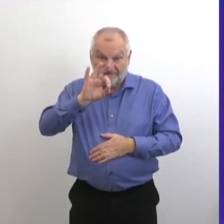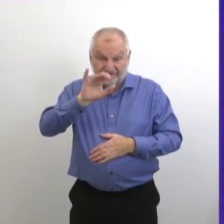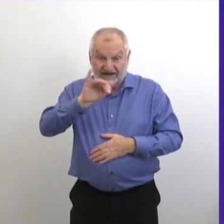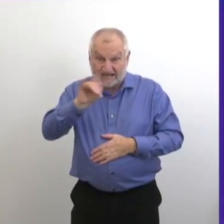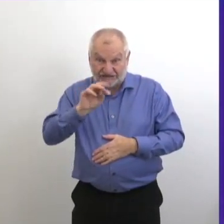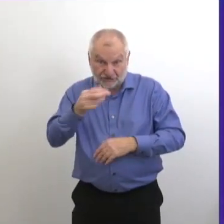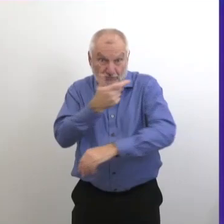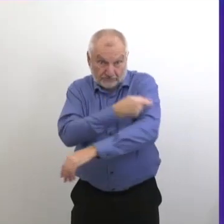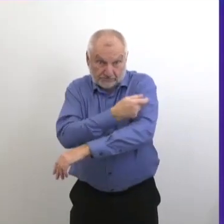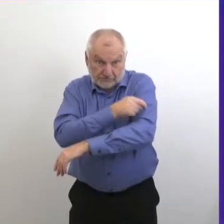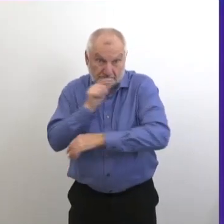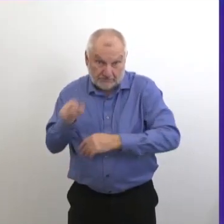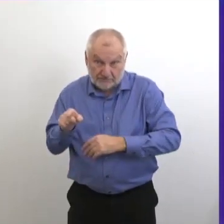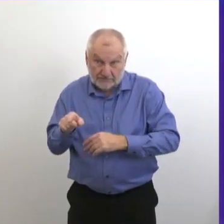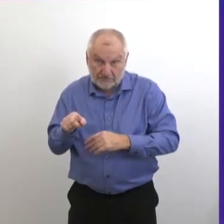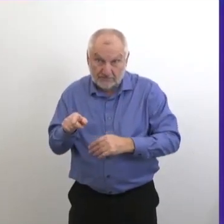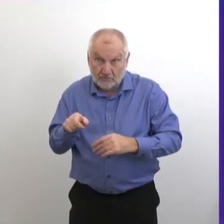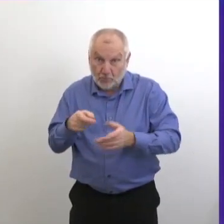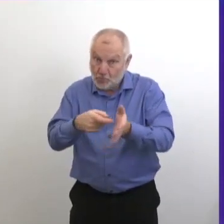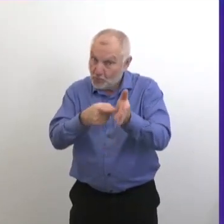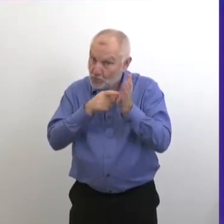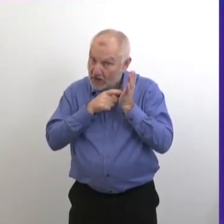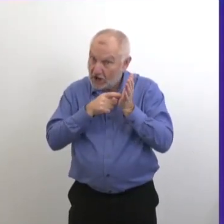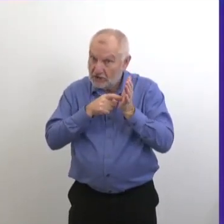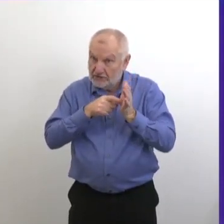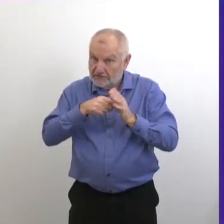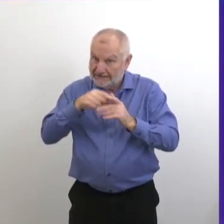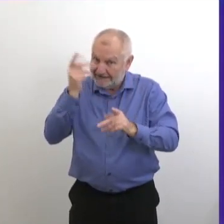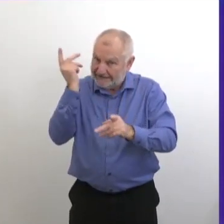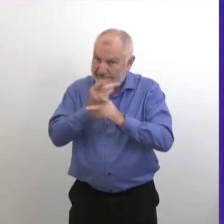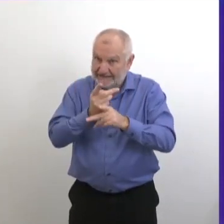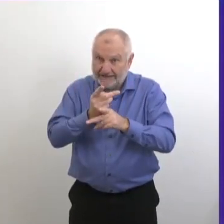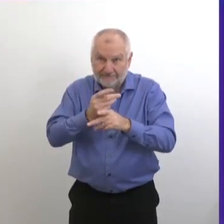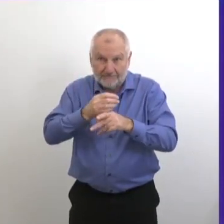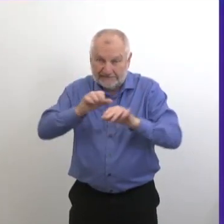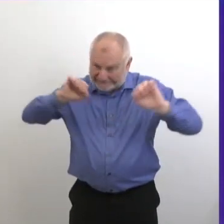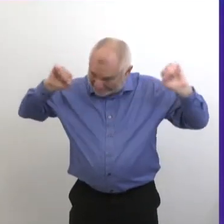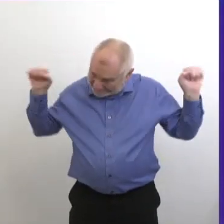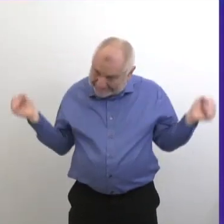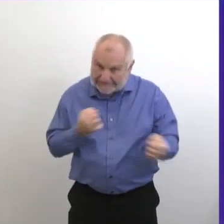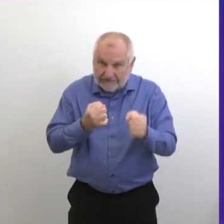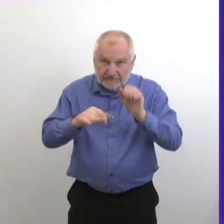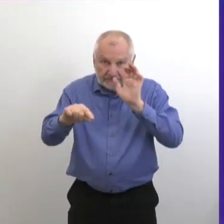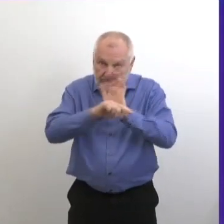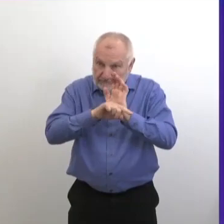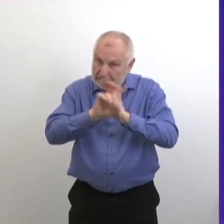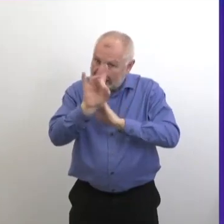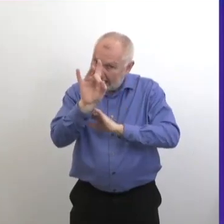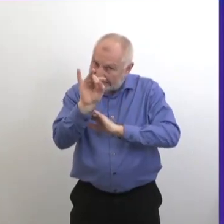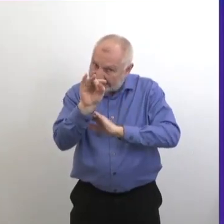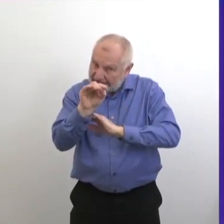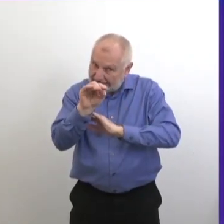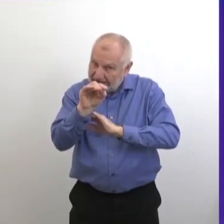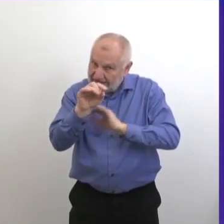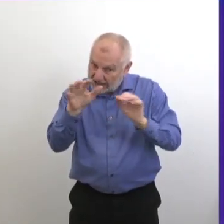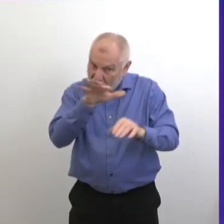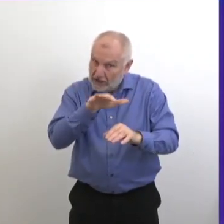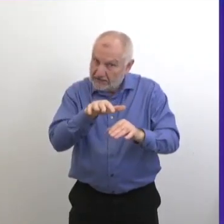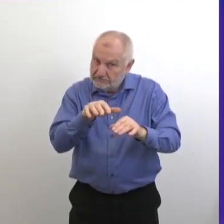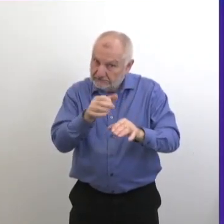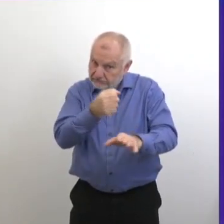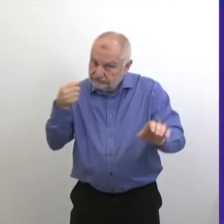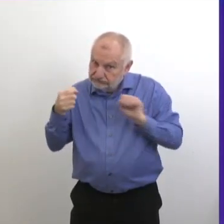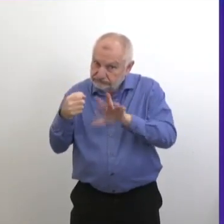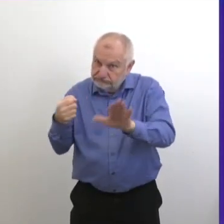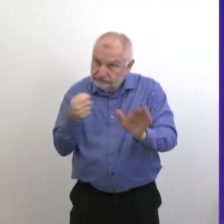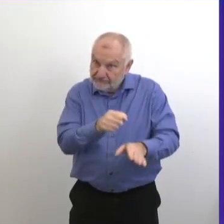a des exigences d'entreposage qui sont très difficiles, à moins 80, mais on est prêt pour ça. On va essayer d